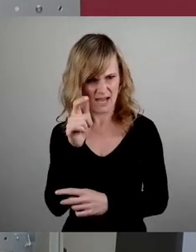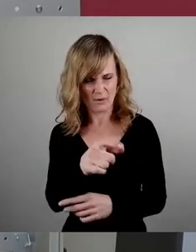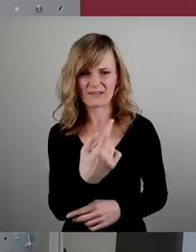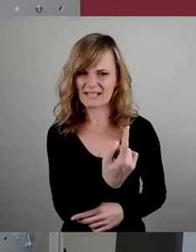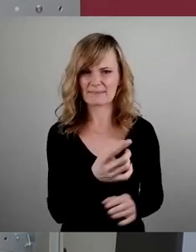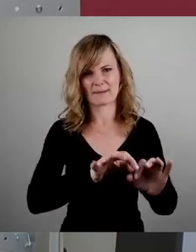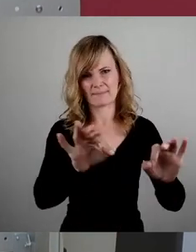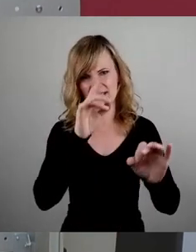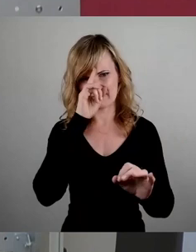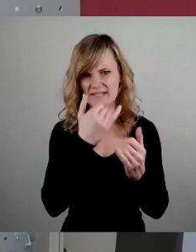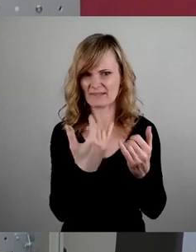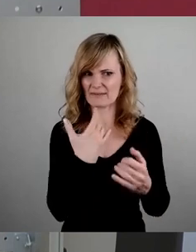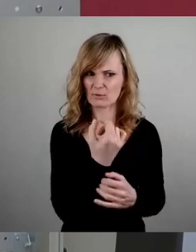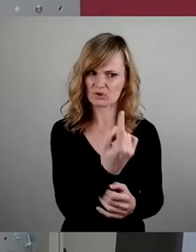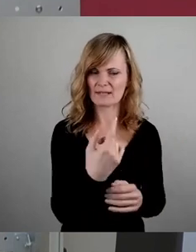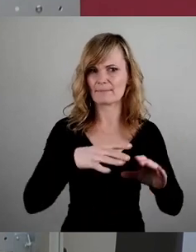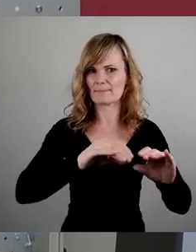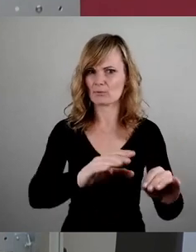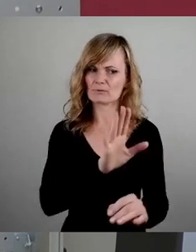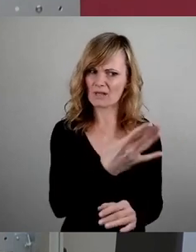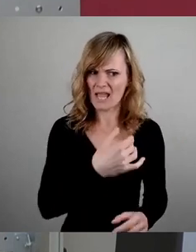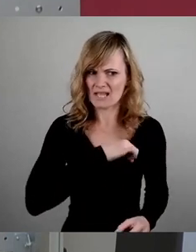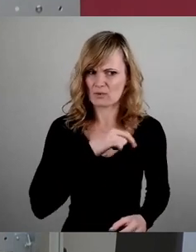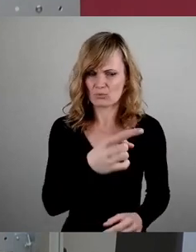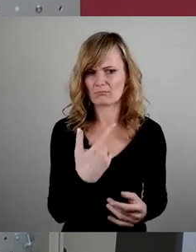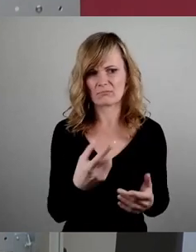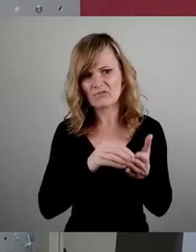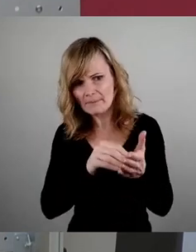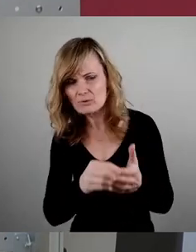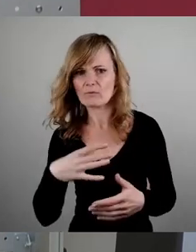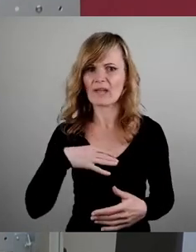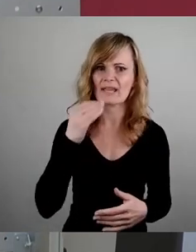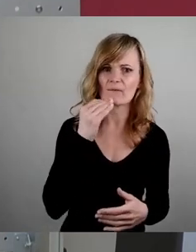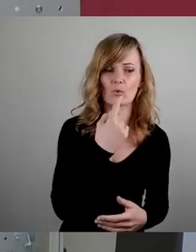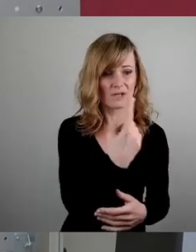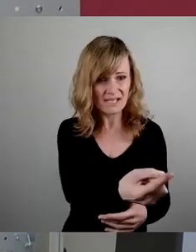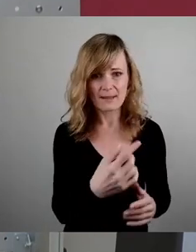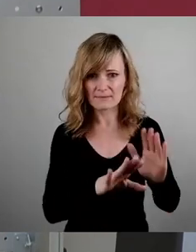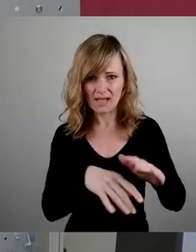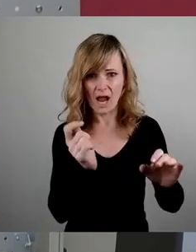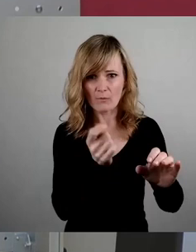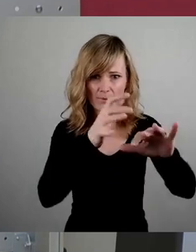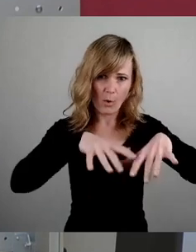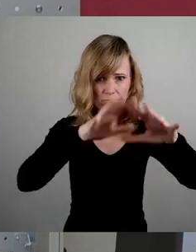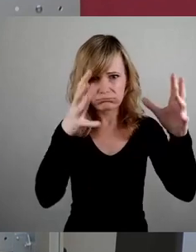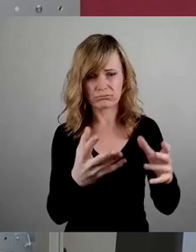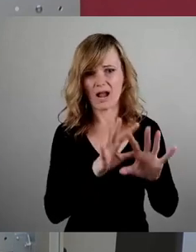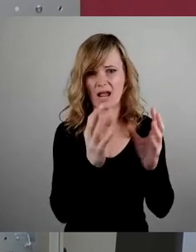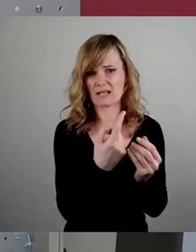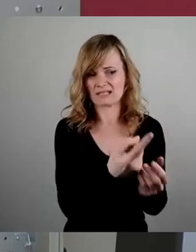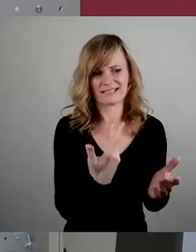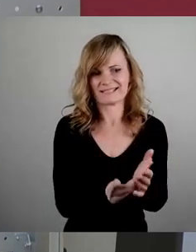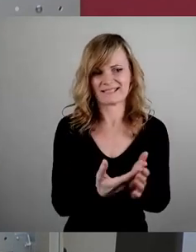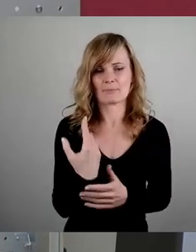und Boden nutzen wollen und zu welchem Zweck sie ihn nutzen wollen, die nicht selten auch mit ihren eigenen Händen aufgebaut haben. Und wenn wir dann zukünftig dann Leute